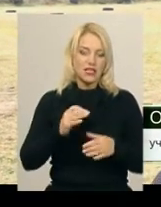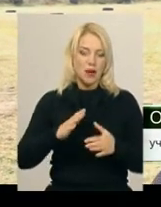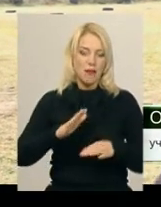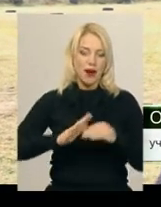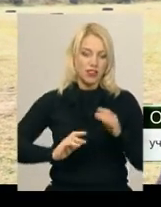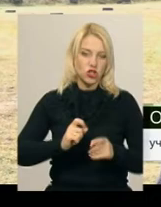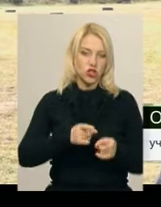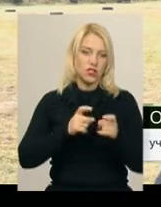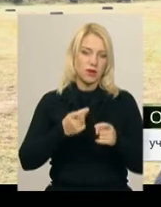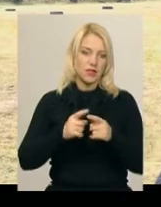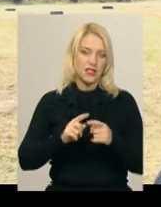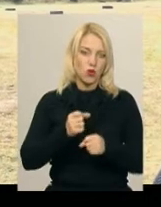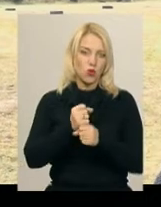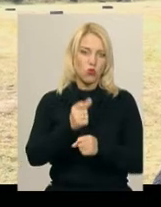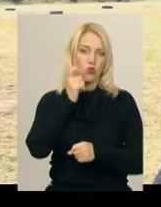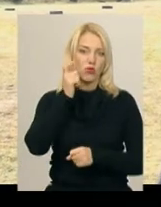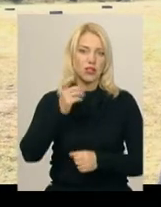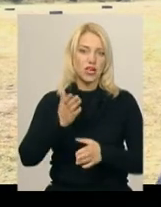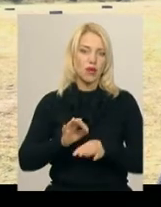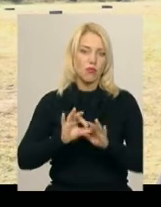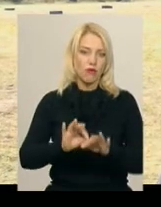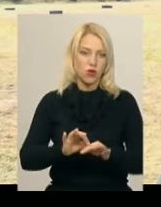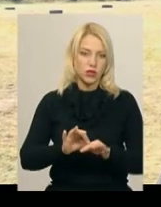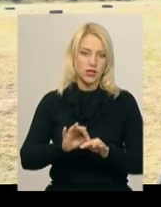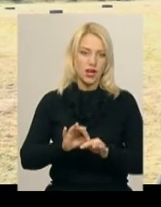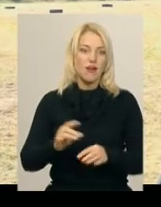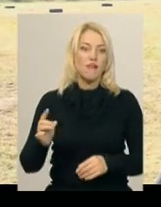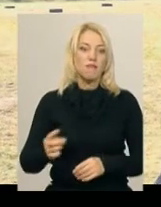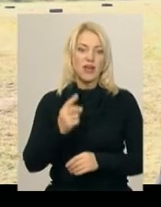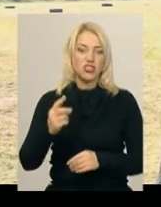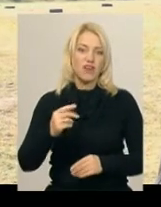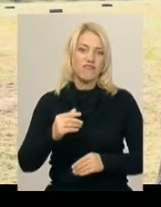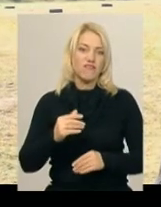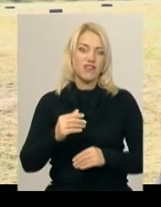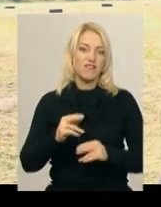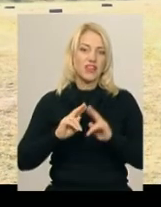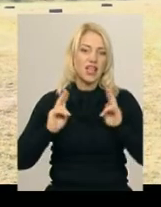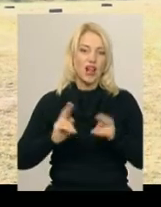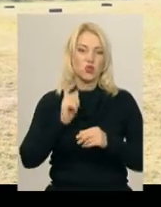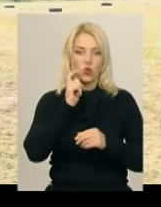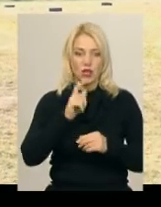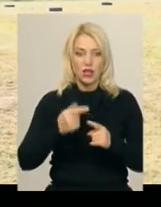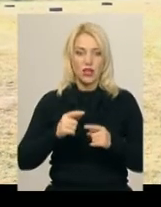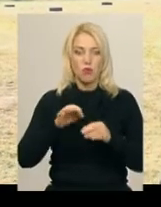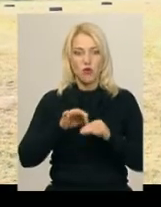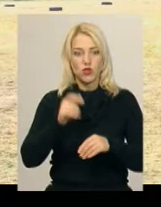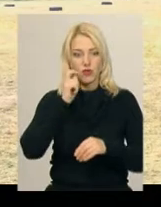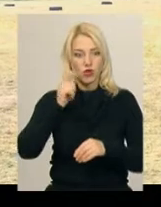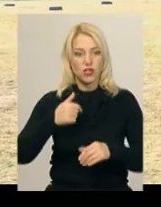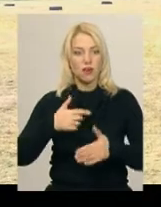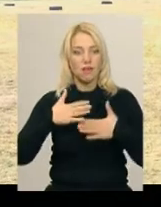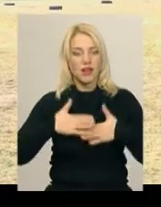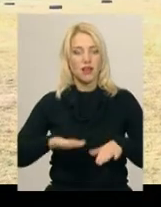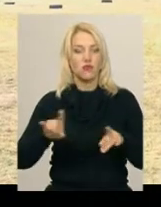стрільби. Це Кубок України, який проводиться в першу Федерацію України, проводиться саме у Хмельницькому. Нам дуже приємно, що нам